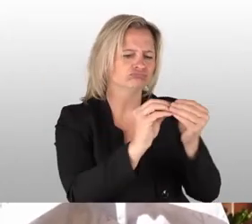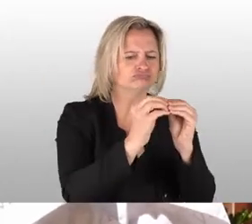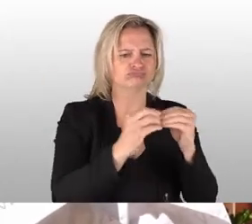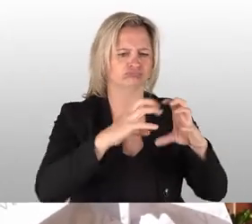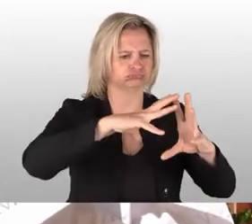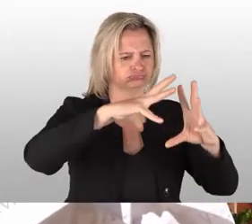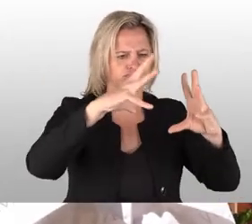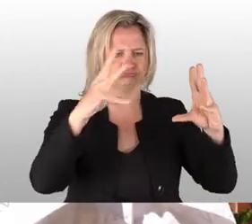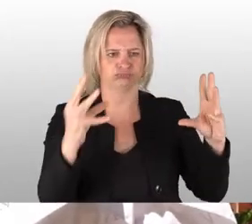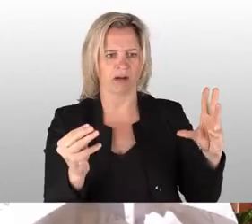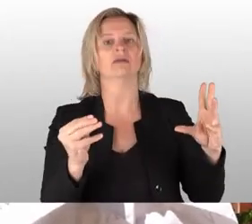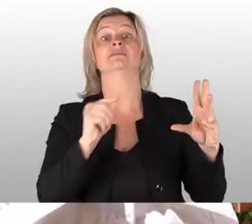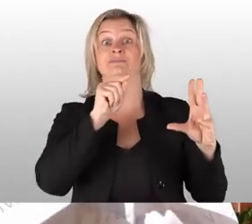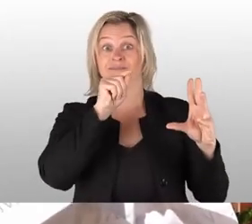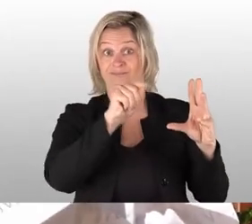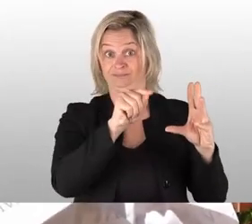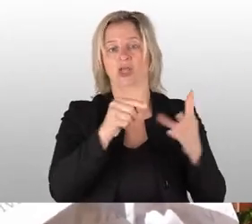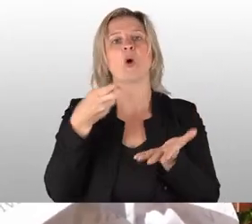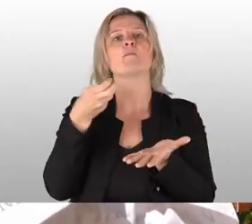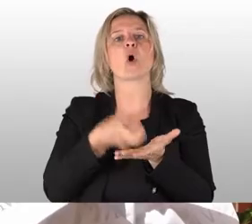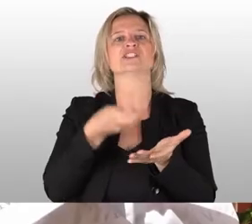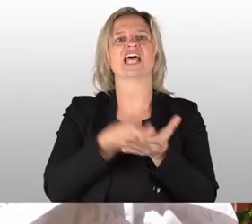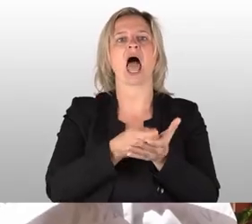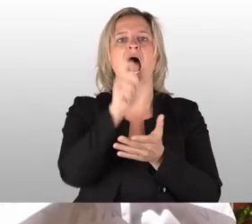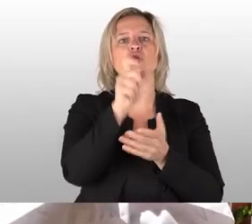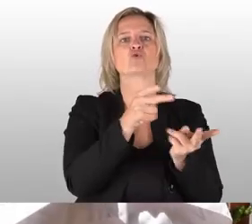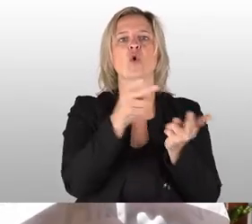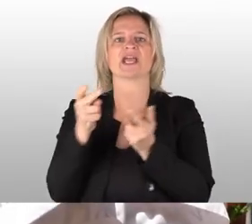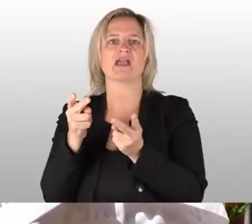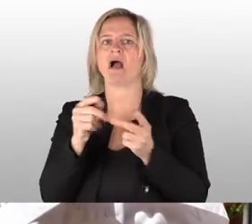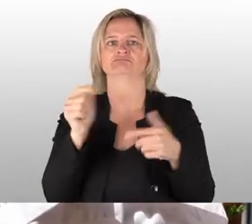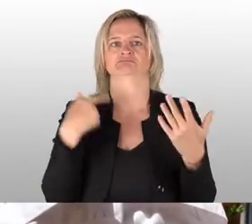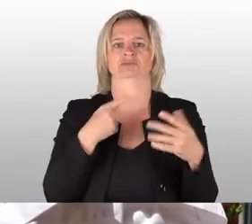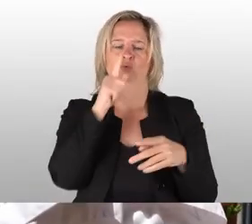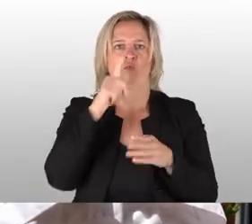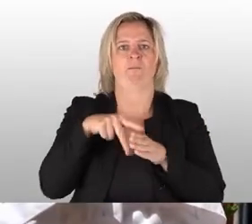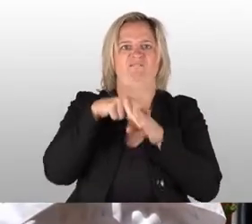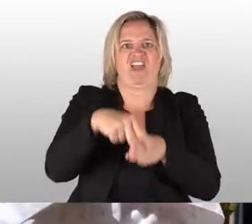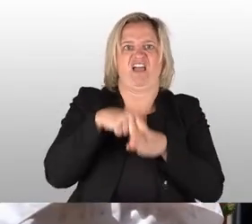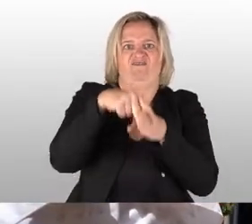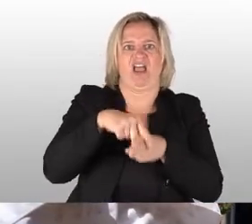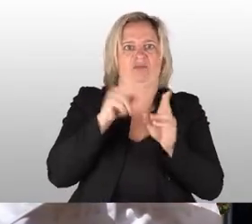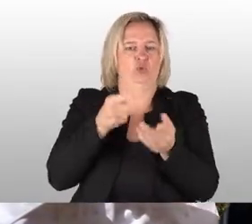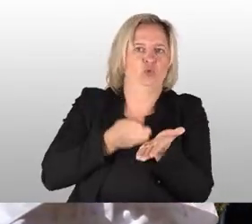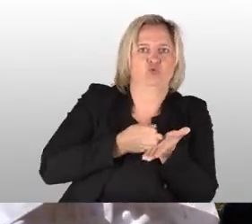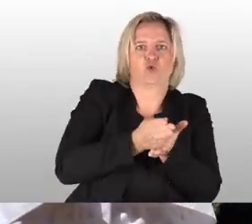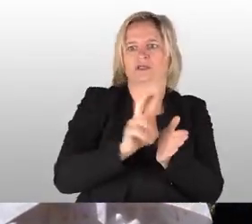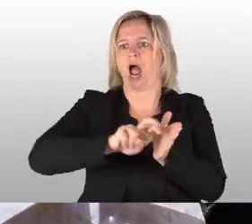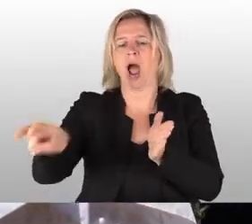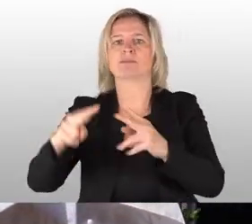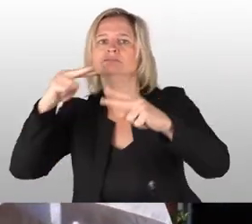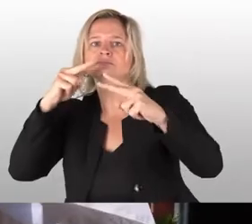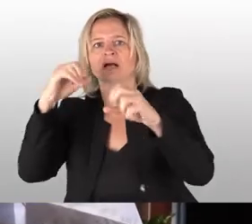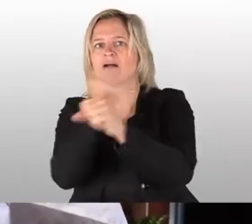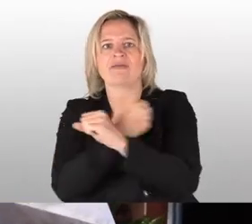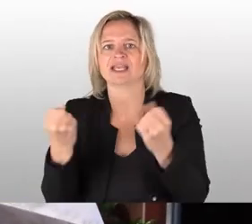hatte wiederum zur Folge, dass die Porzellankuriere nicht mehr vom Pferd runterkamen. In der einen Hand hatten sie die Zügel des Pferdes, in der anderen